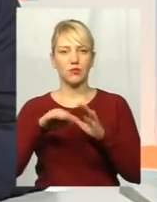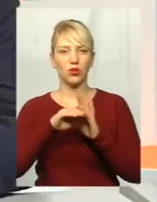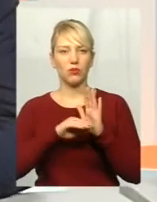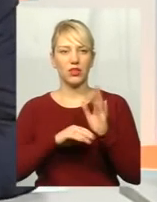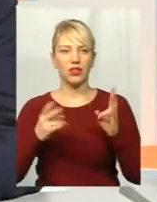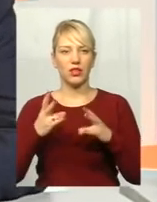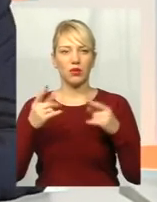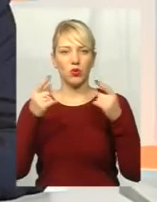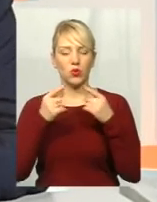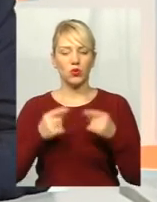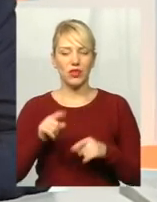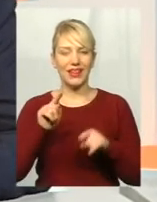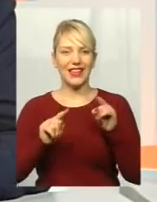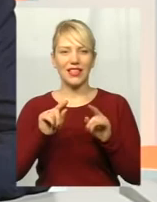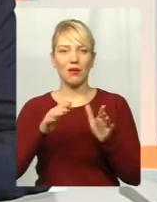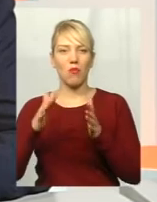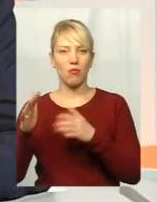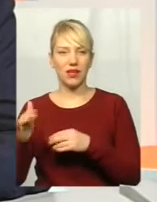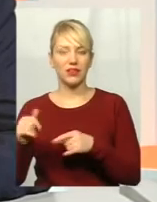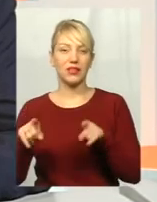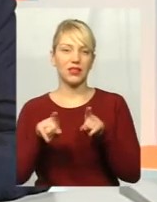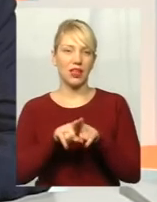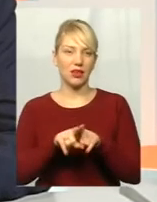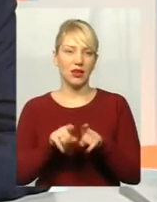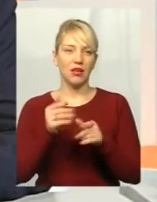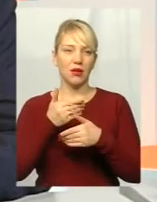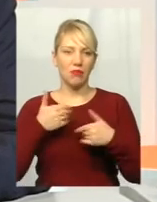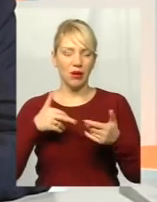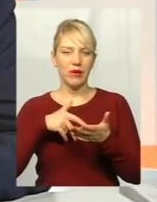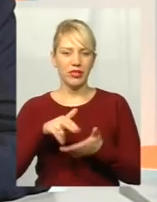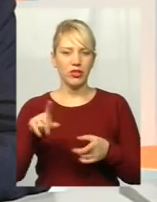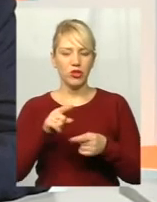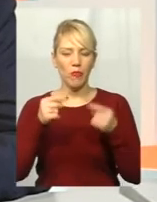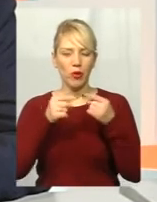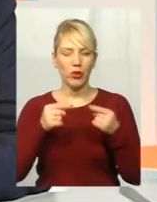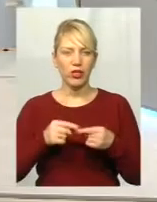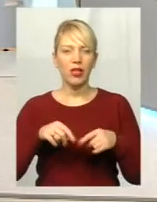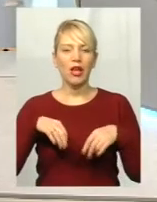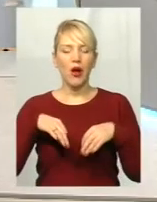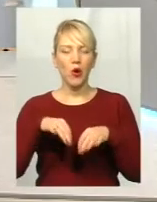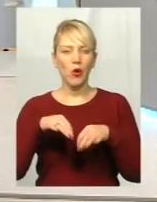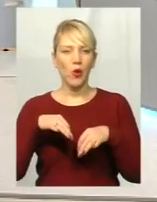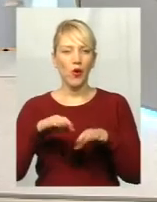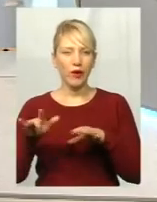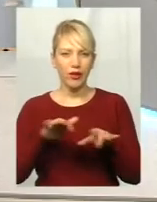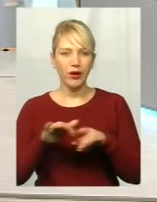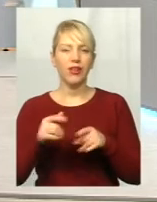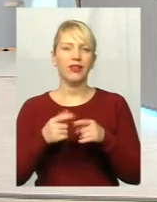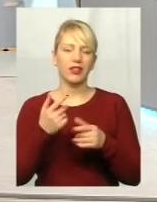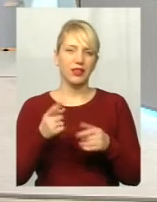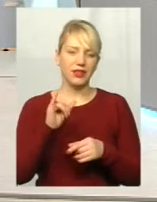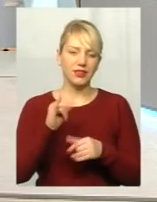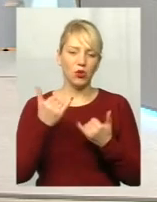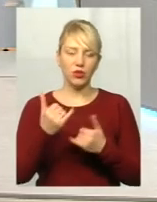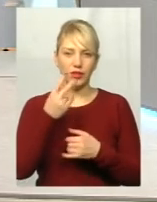уточнювати деякі моменти. І ми на це і пішли, щоб уточнити рух деяких маршрутів. Так само ми і сьогодні